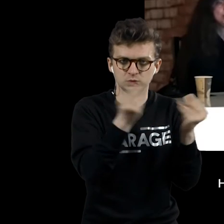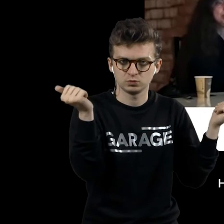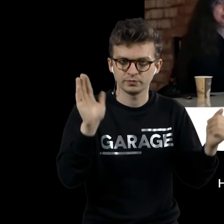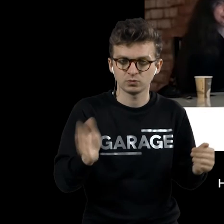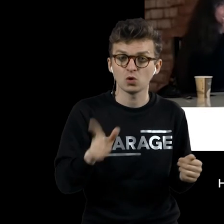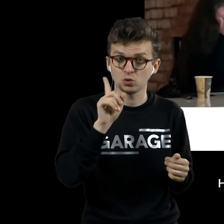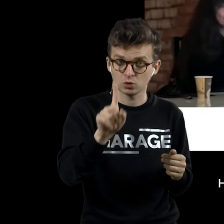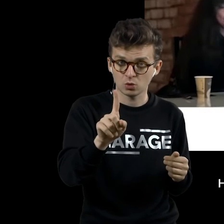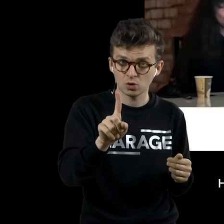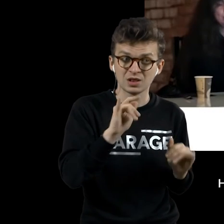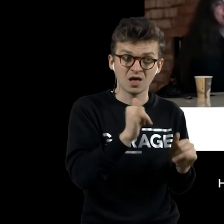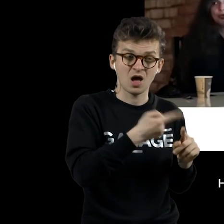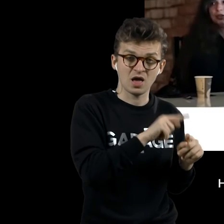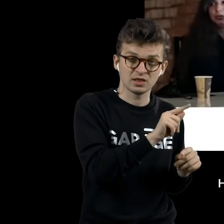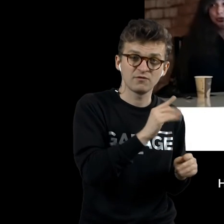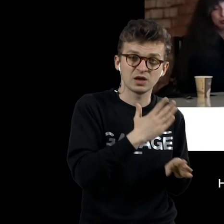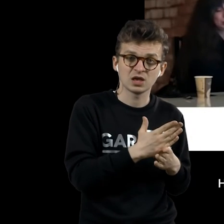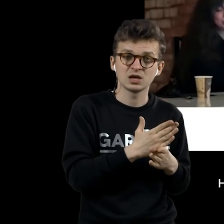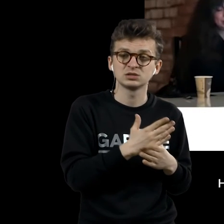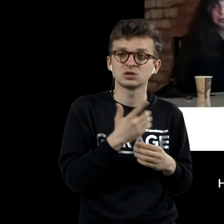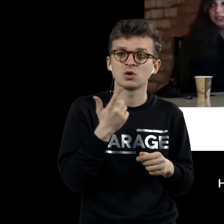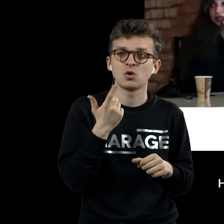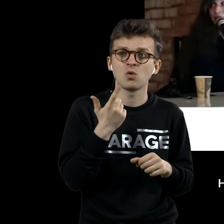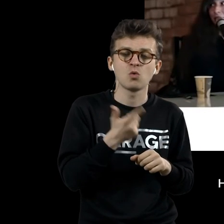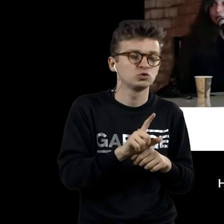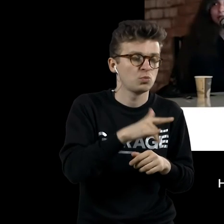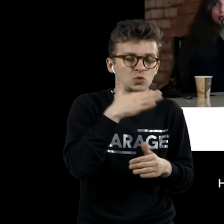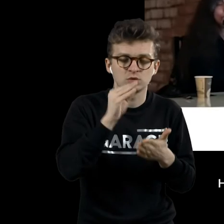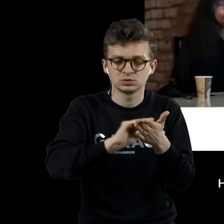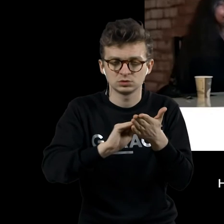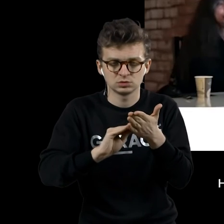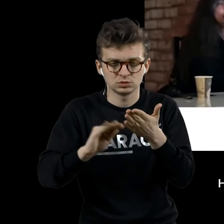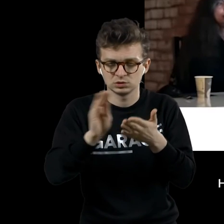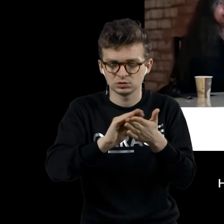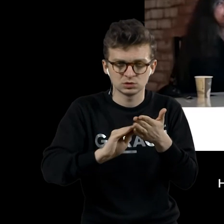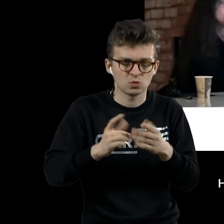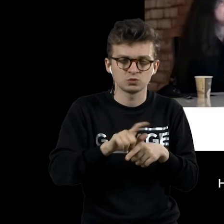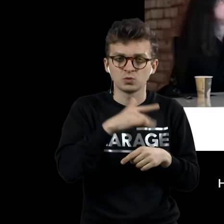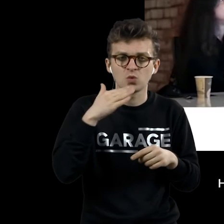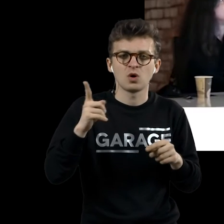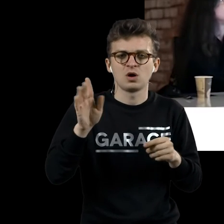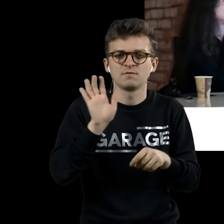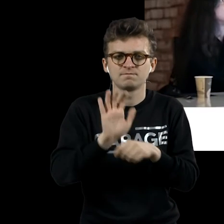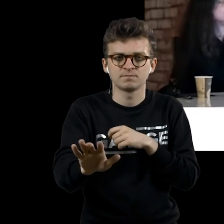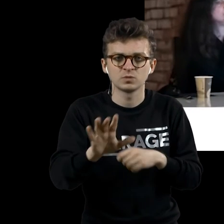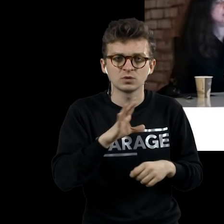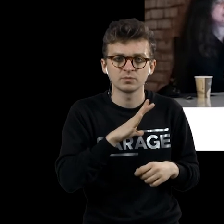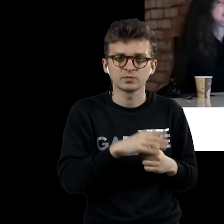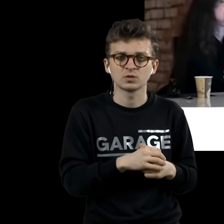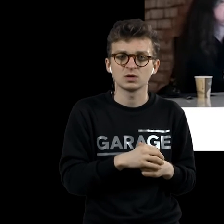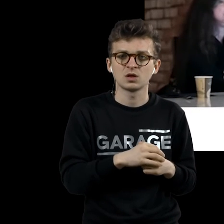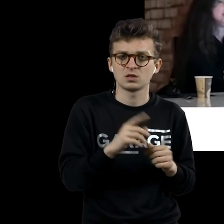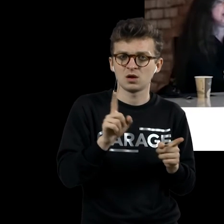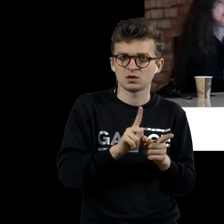огромный том записок, который делал Дюшан, который он издал фоксимильно. Вот такие вот